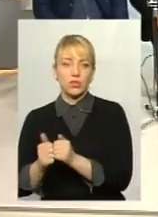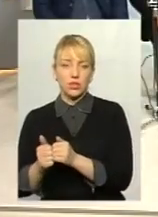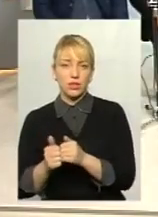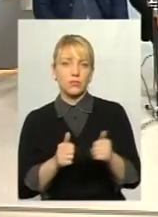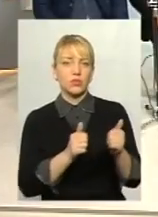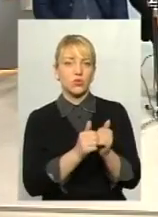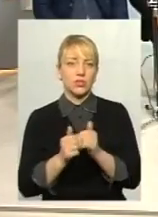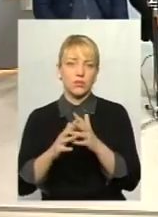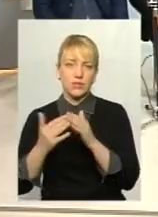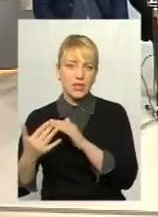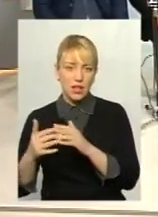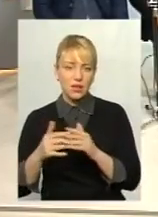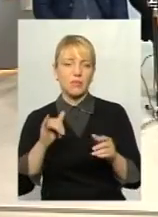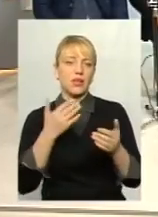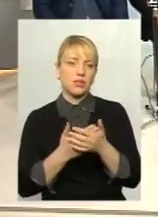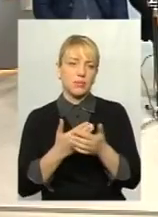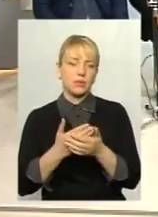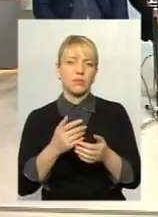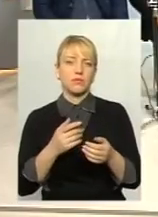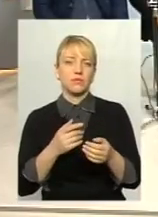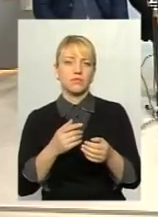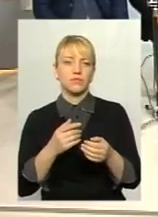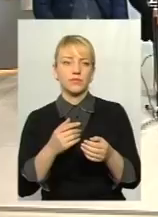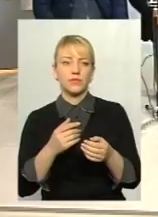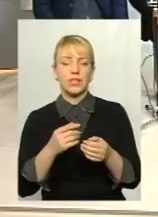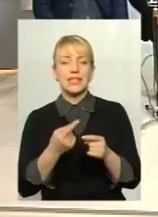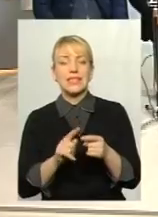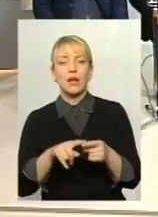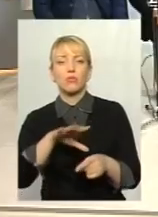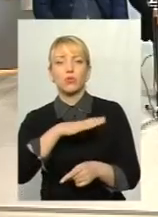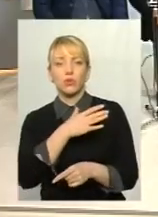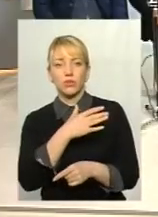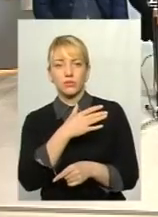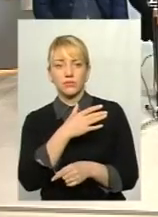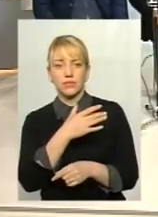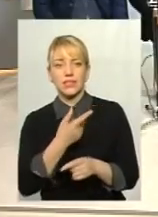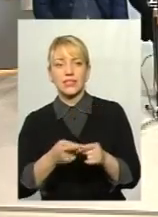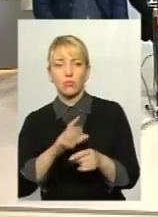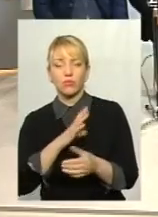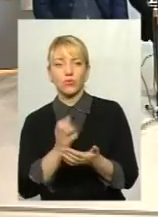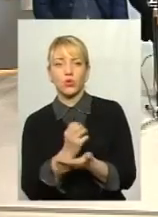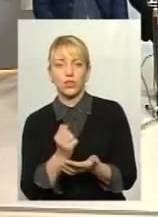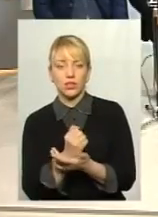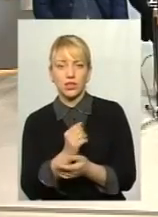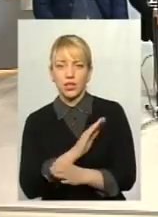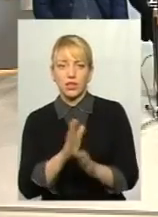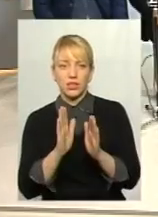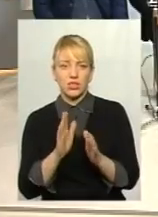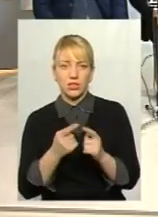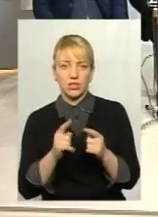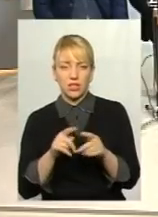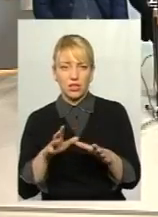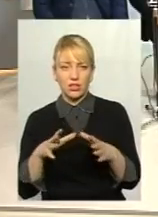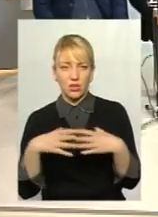сусіднім селам, чи тим самим кланковим селам. Це був дохід не лише цієї родини,